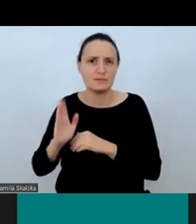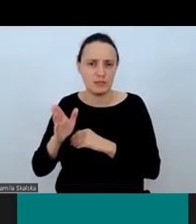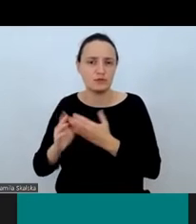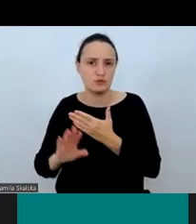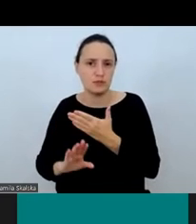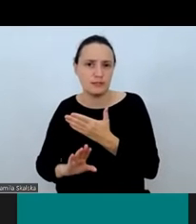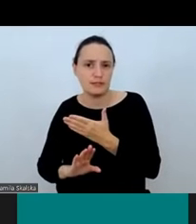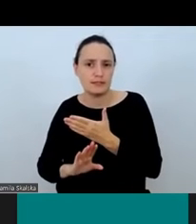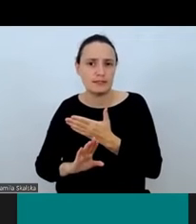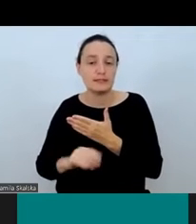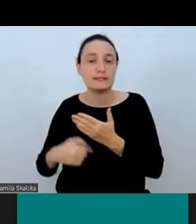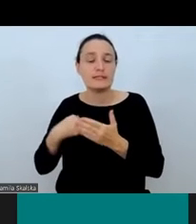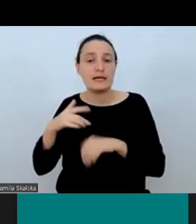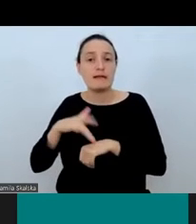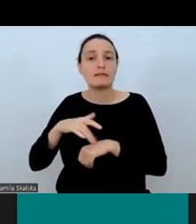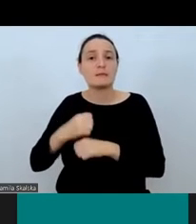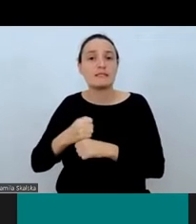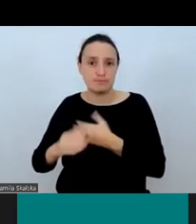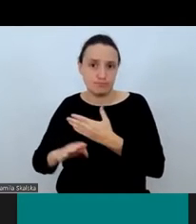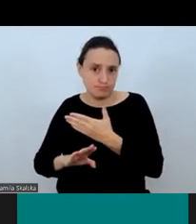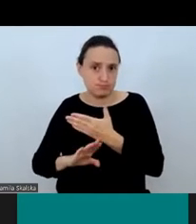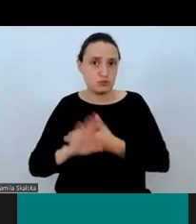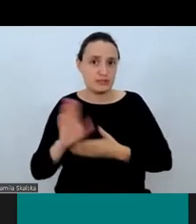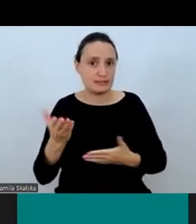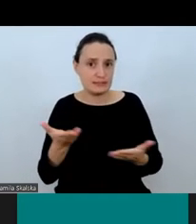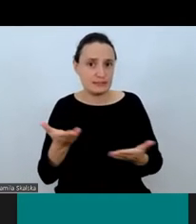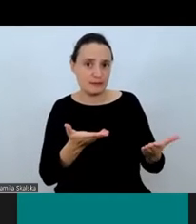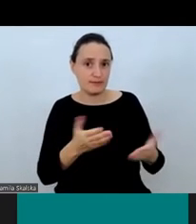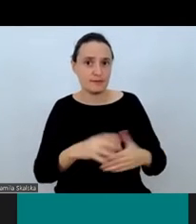efekty tego projektu badawczego.